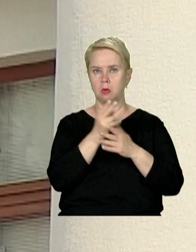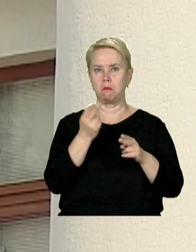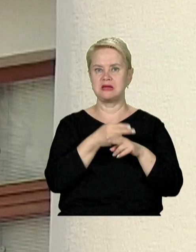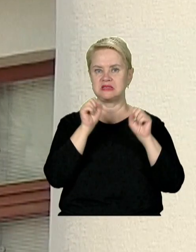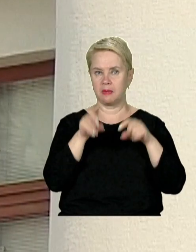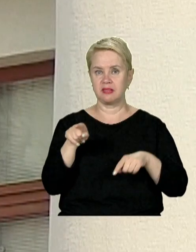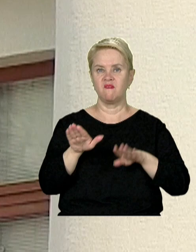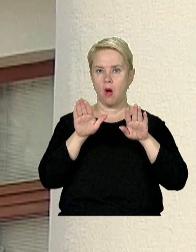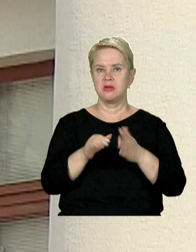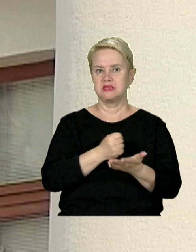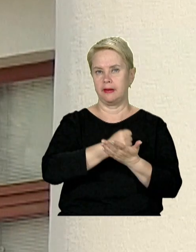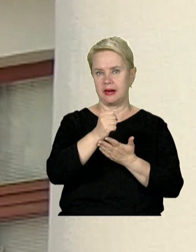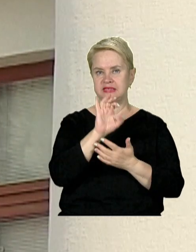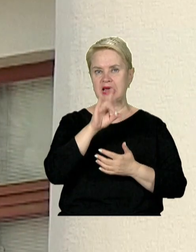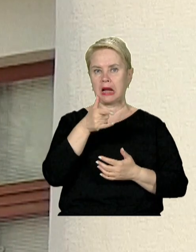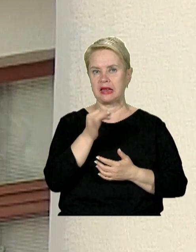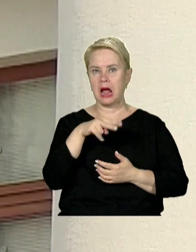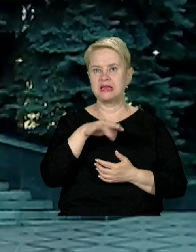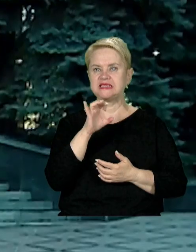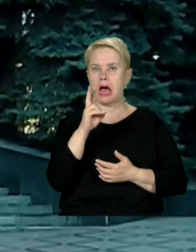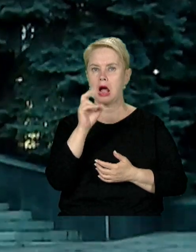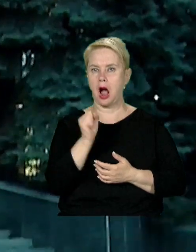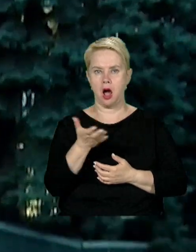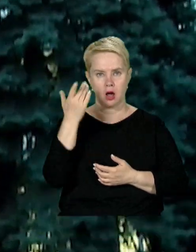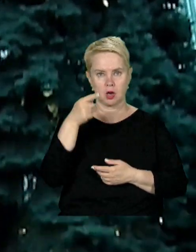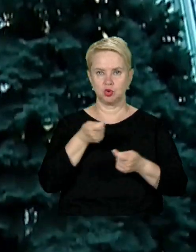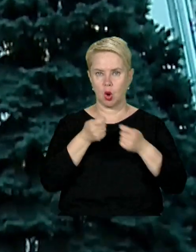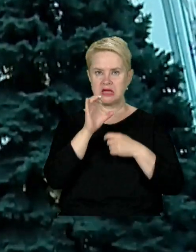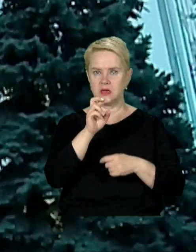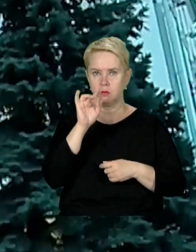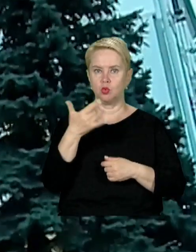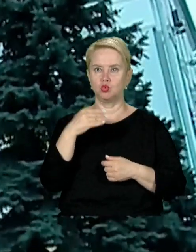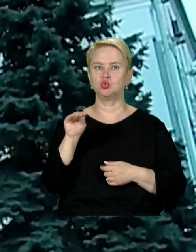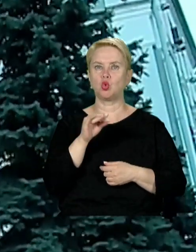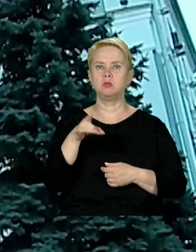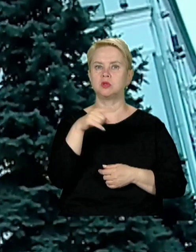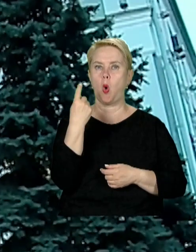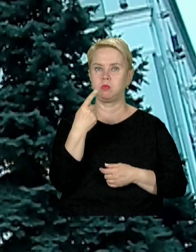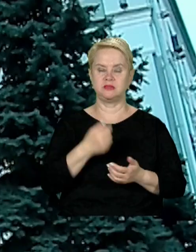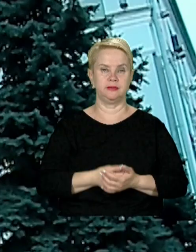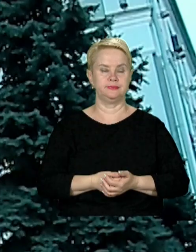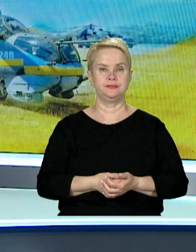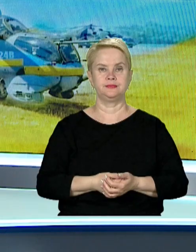безпеки. На його місце призначено Сергія Лисакам. Раніше він керував СБУ у Житомирській області.